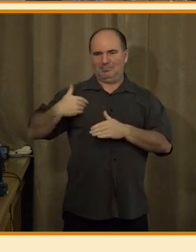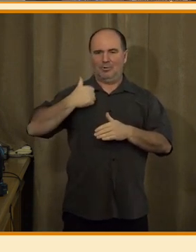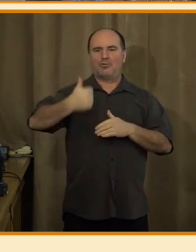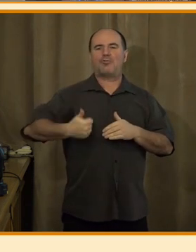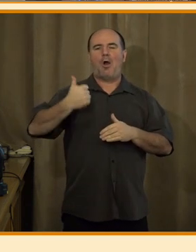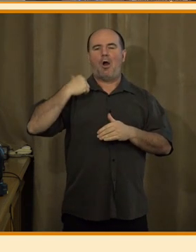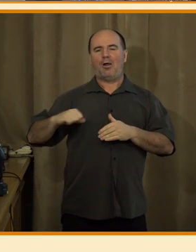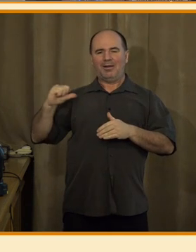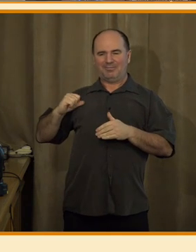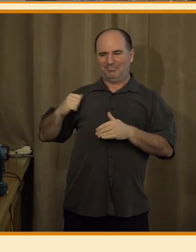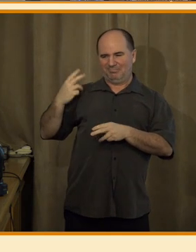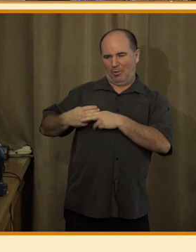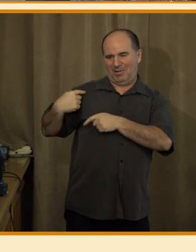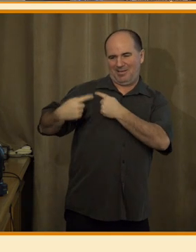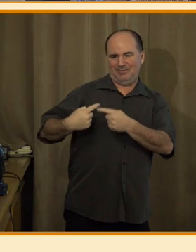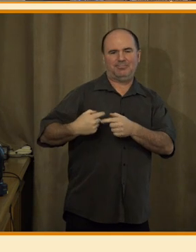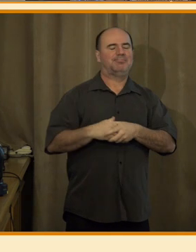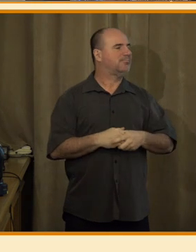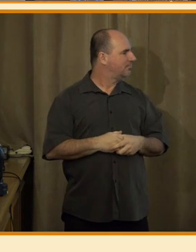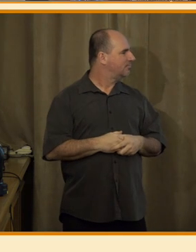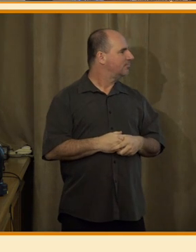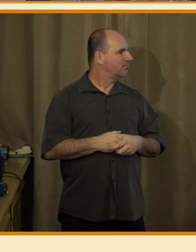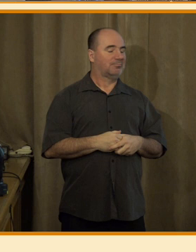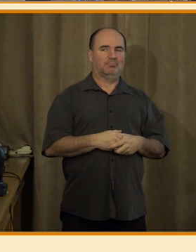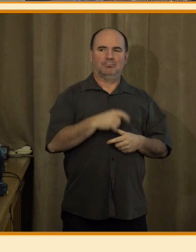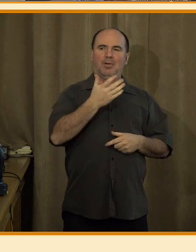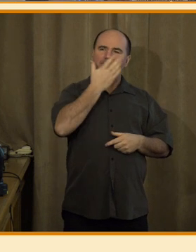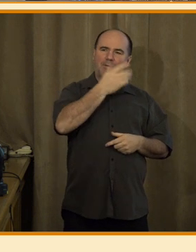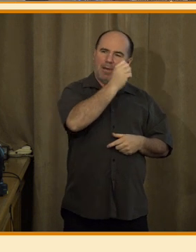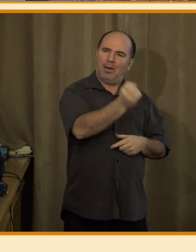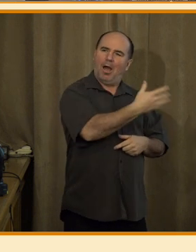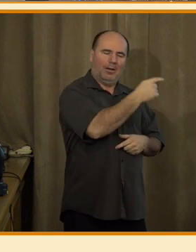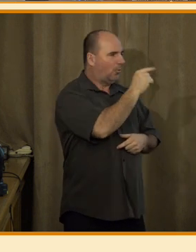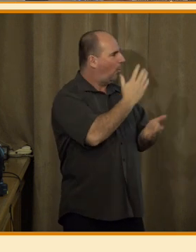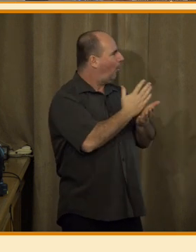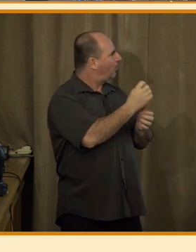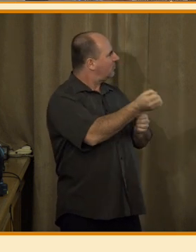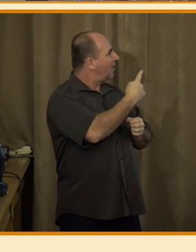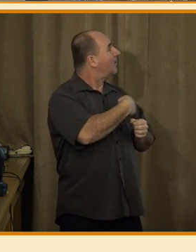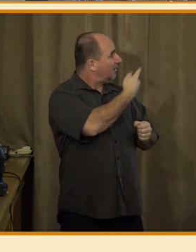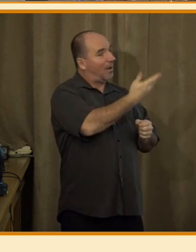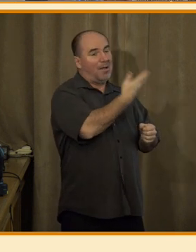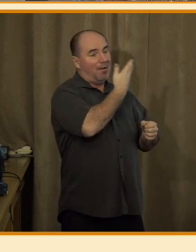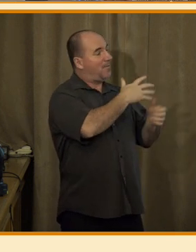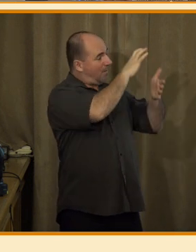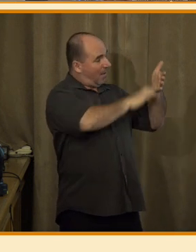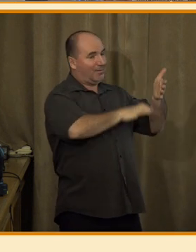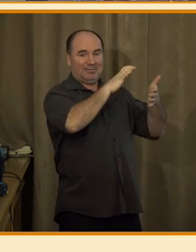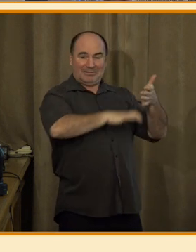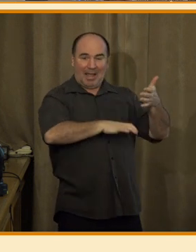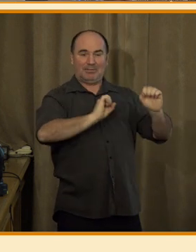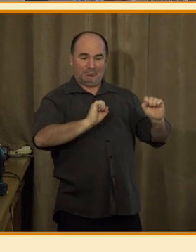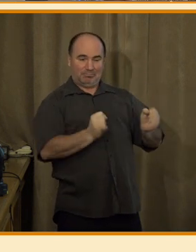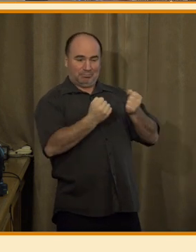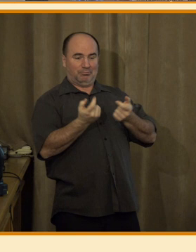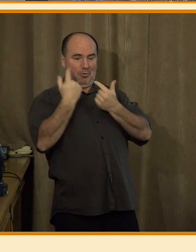Ve chvíli, tady teda jenom pro ukázku, tak to třeba může vypadat jeden z těch textů, které dostávají naši editoři